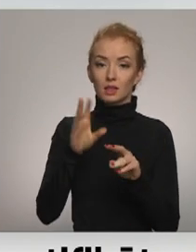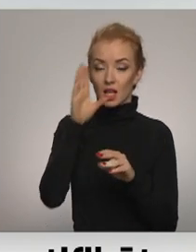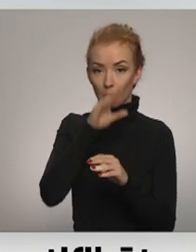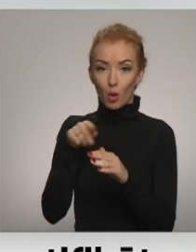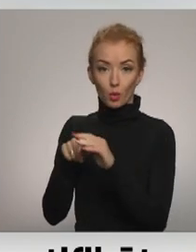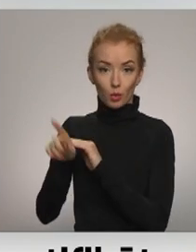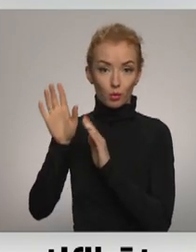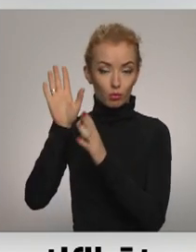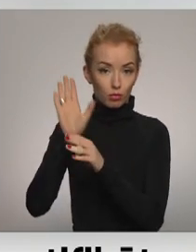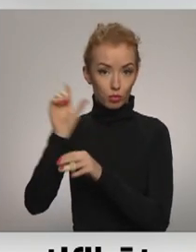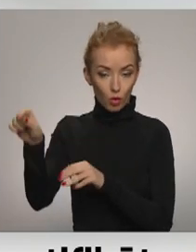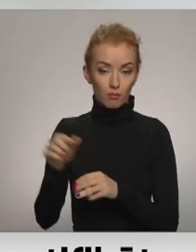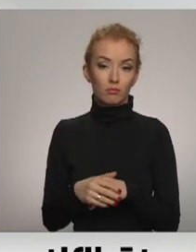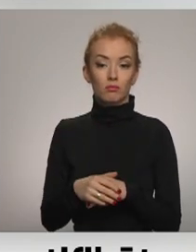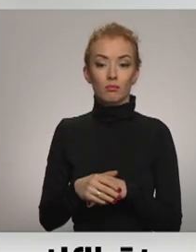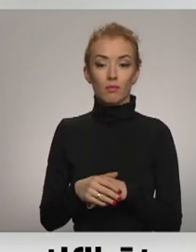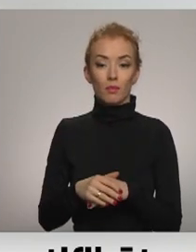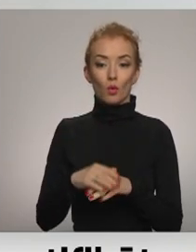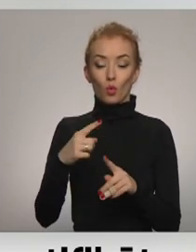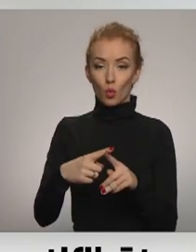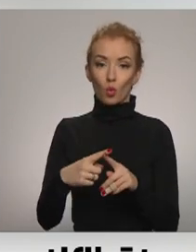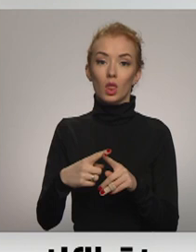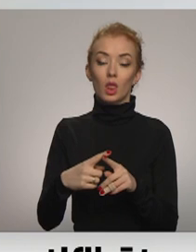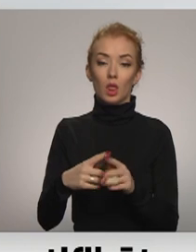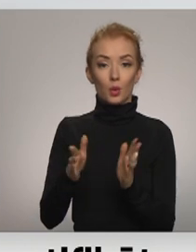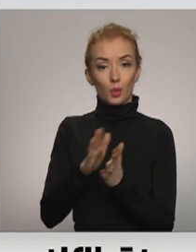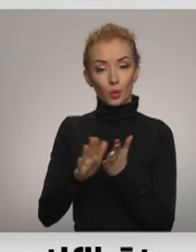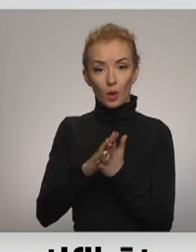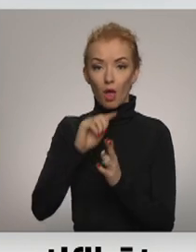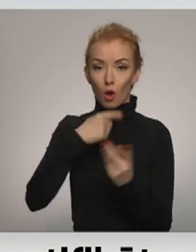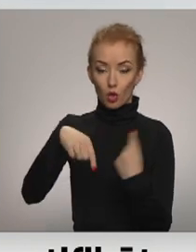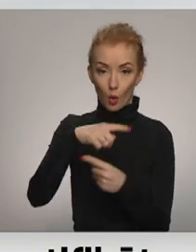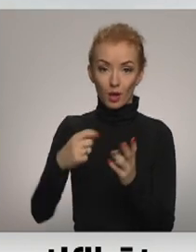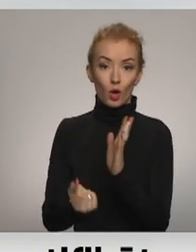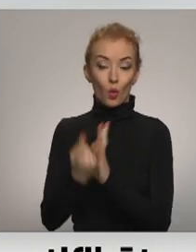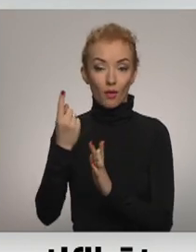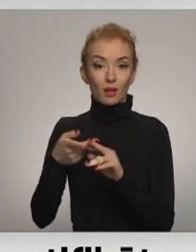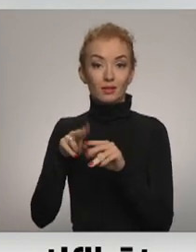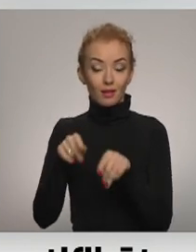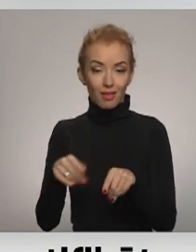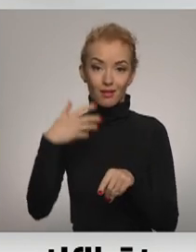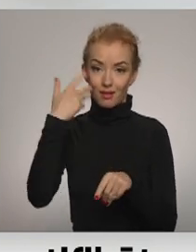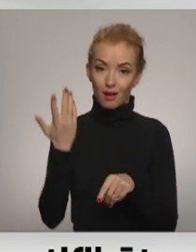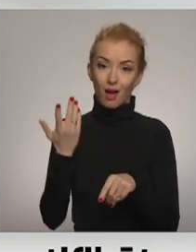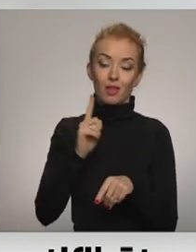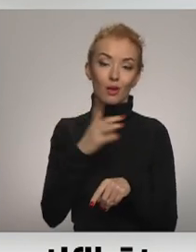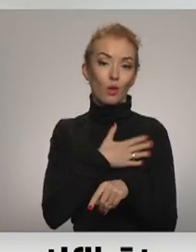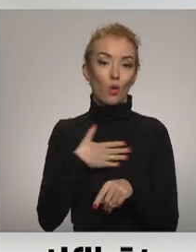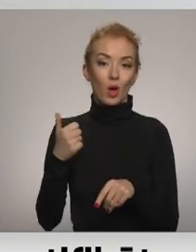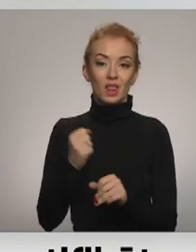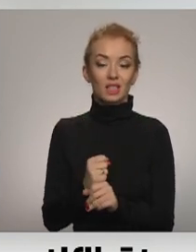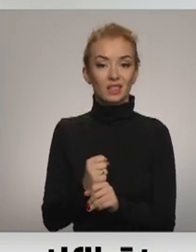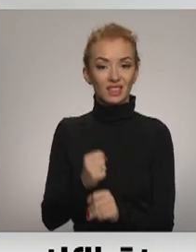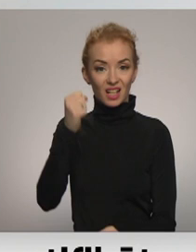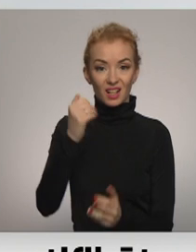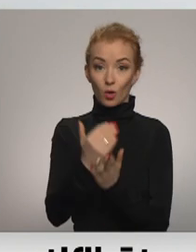iespējas. Savukārt ēnu ekonomika vienmēr rodās tajā brīdī. Ir kādas ļoti tāda stingra